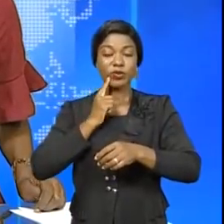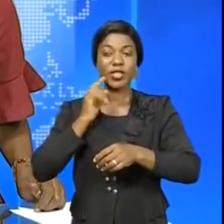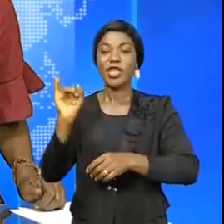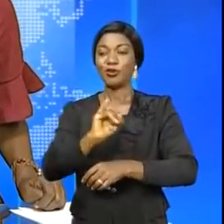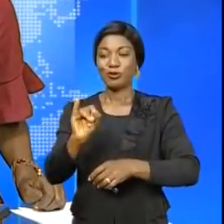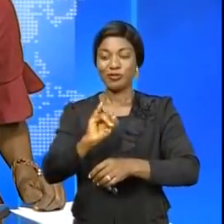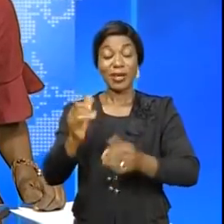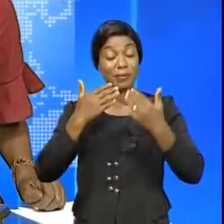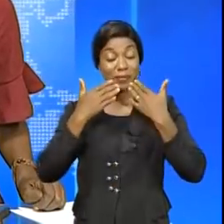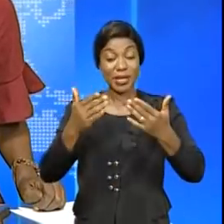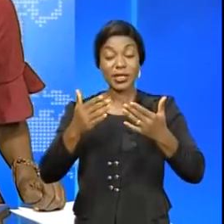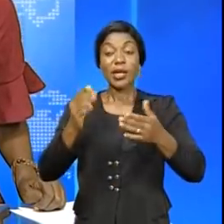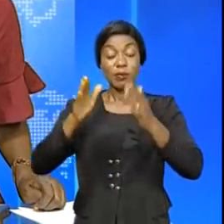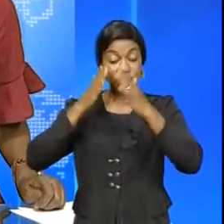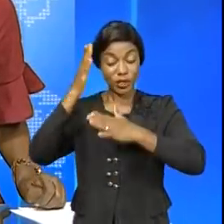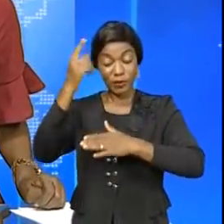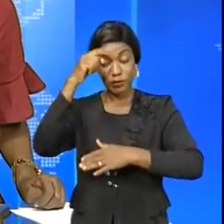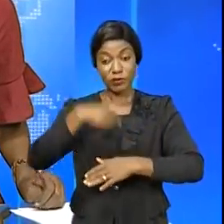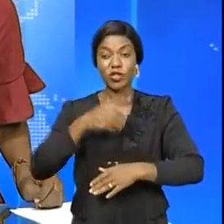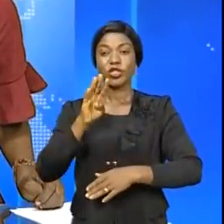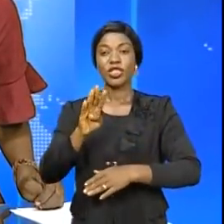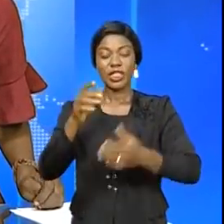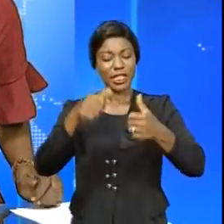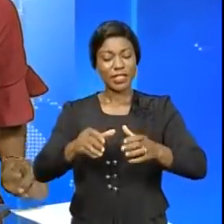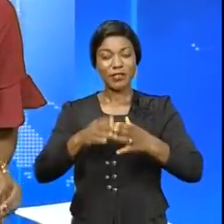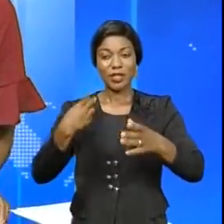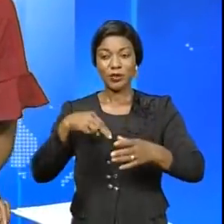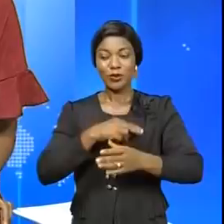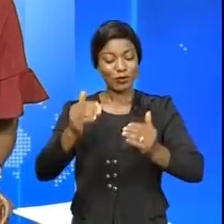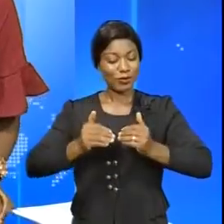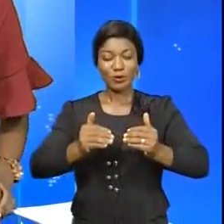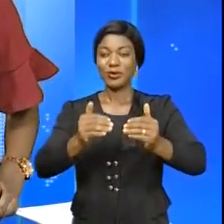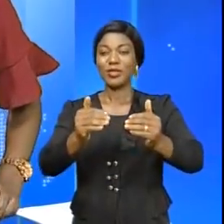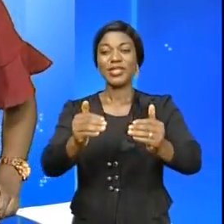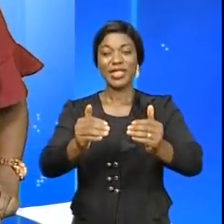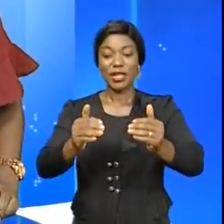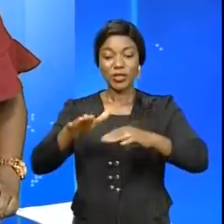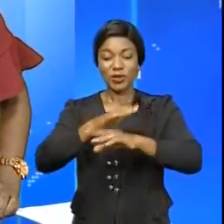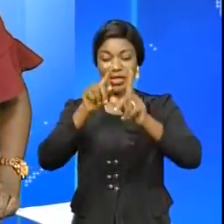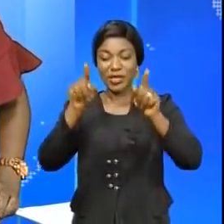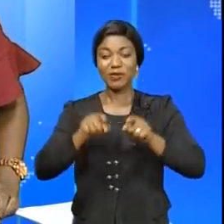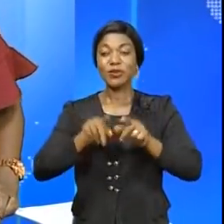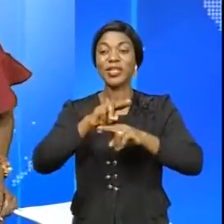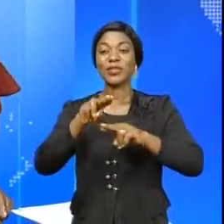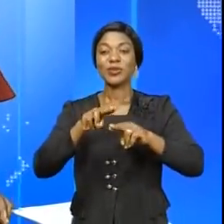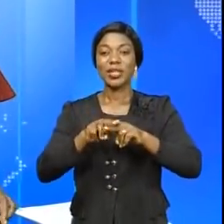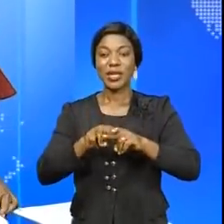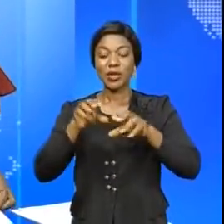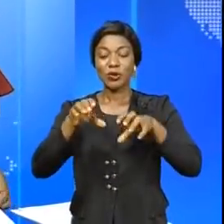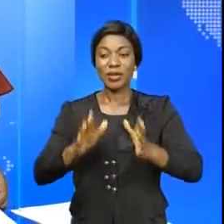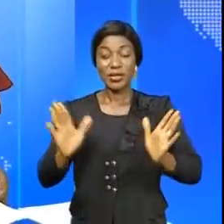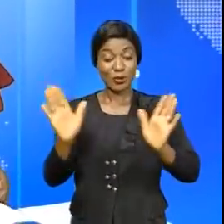c'est à 20h, à la présentation de Patrick Moukouille. Reste avec nous. L'actualité continue sur la radio-télévision nationale